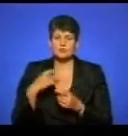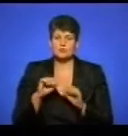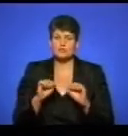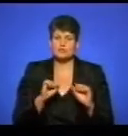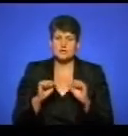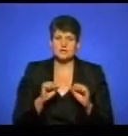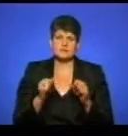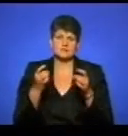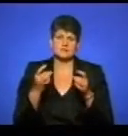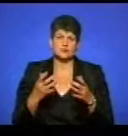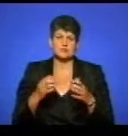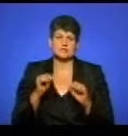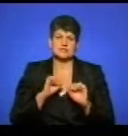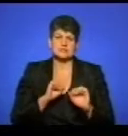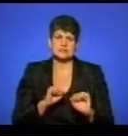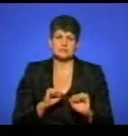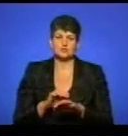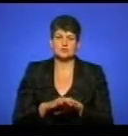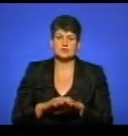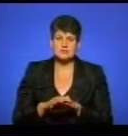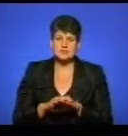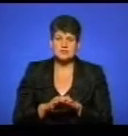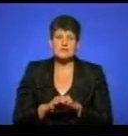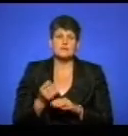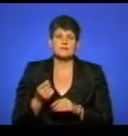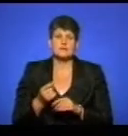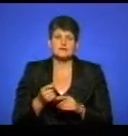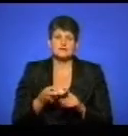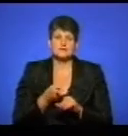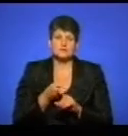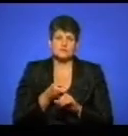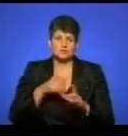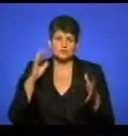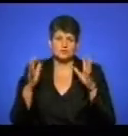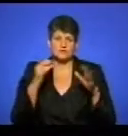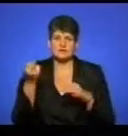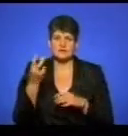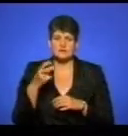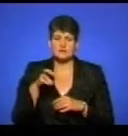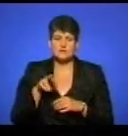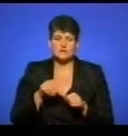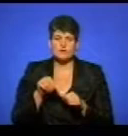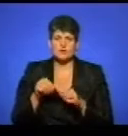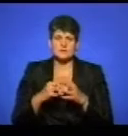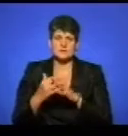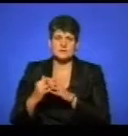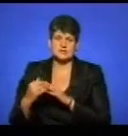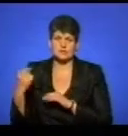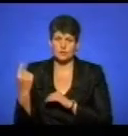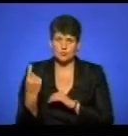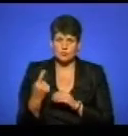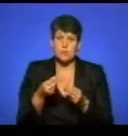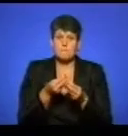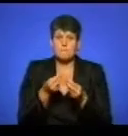захисту населення Володимир Фар'юнчук. Зазначу, через Буревій 12 липня в окремих населених пунктах області